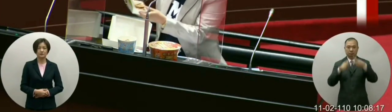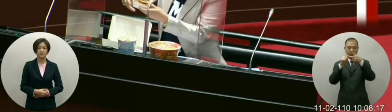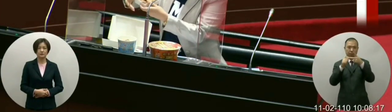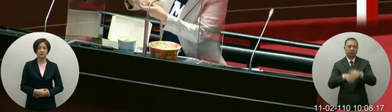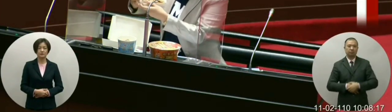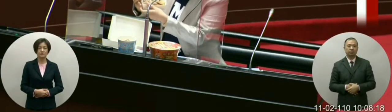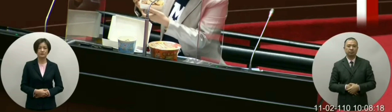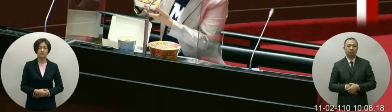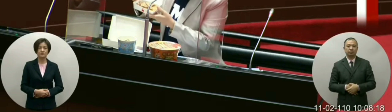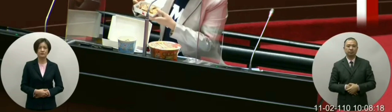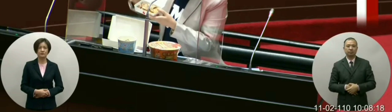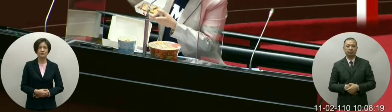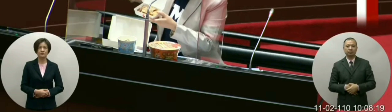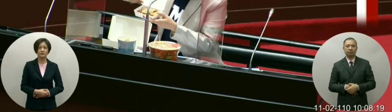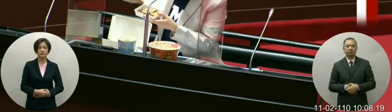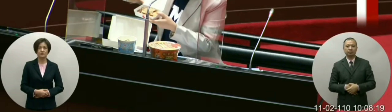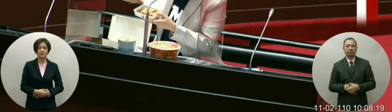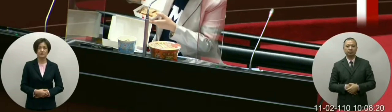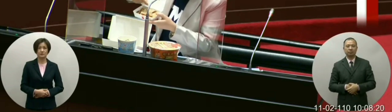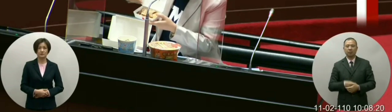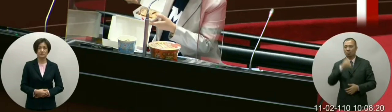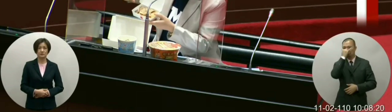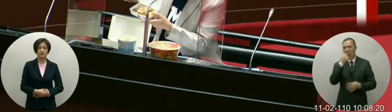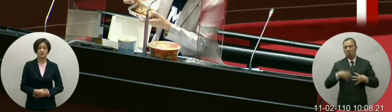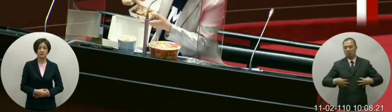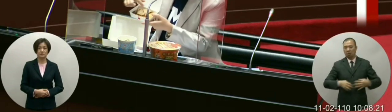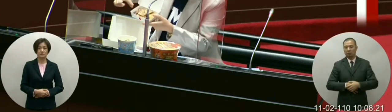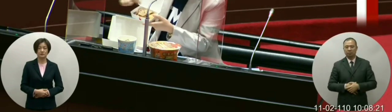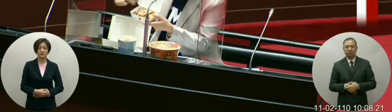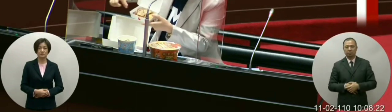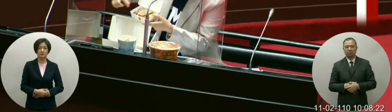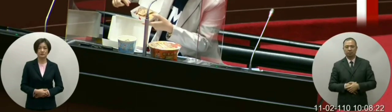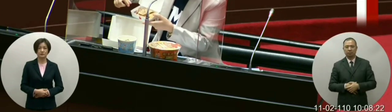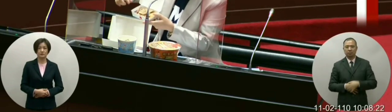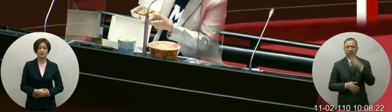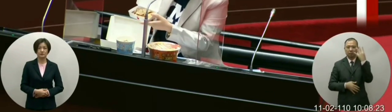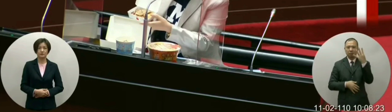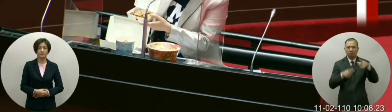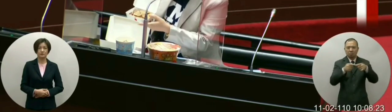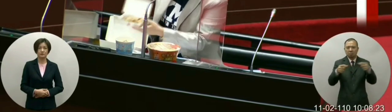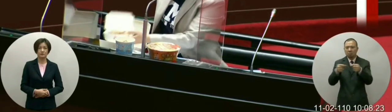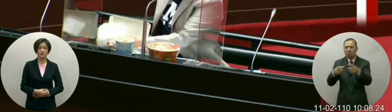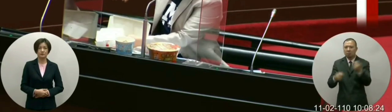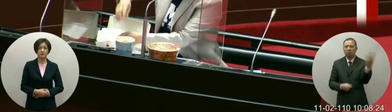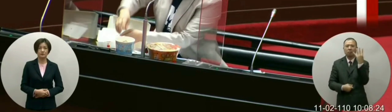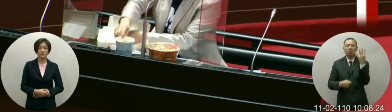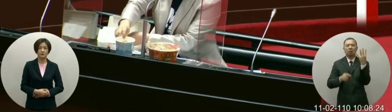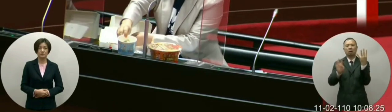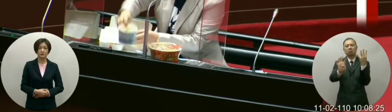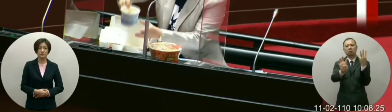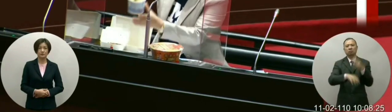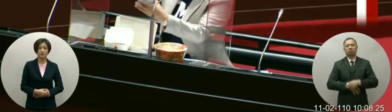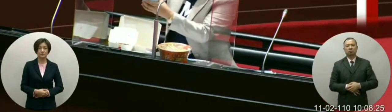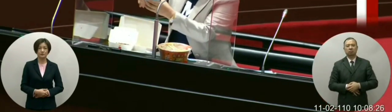这一个猪排四片小猪排要四十块接